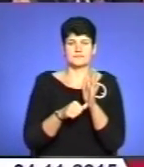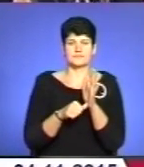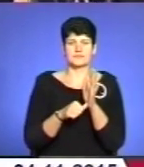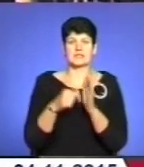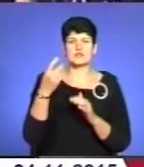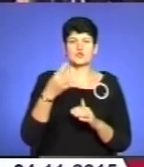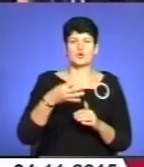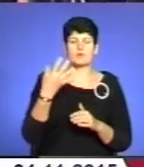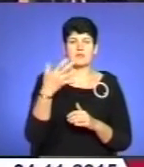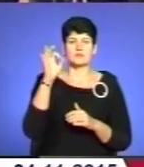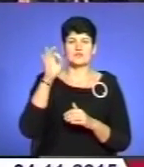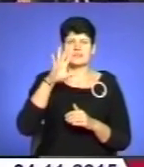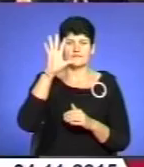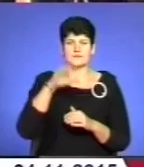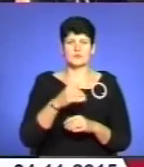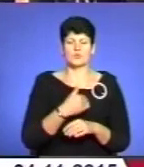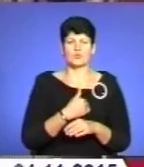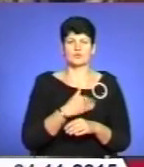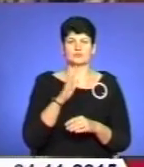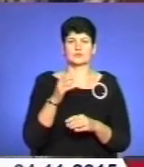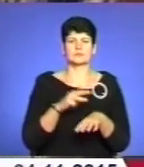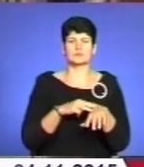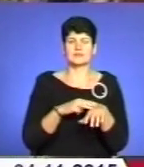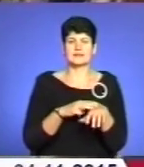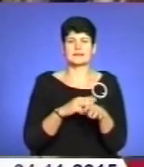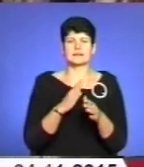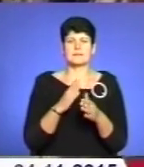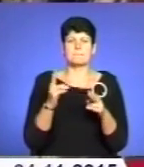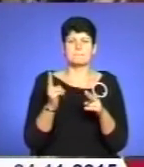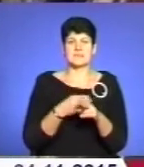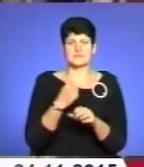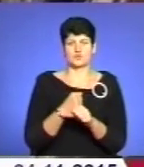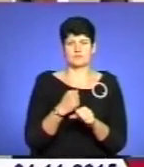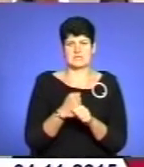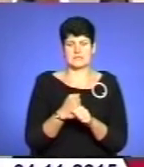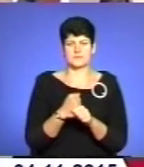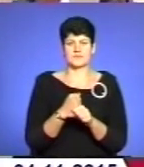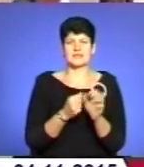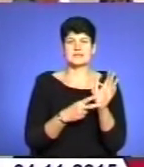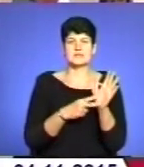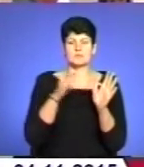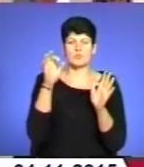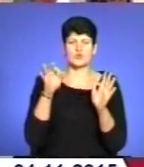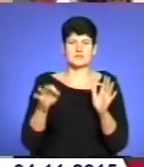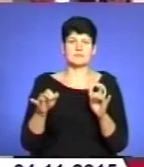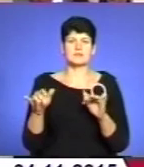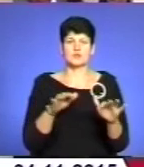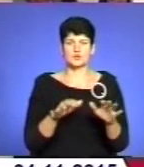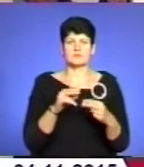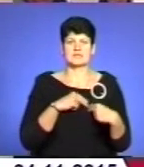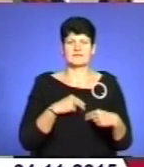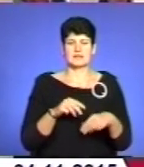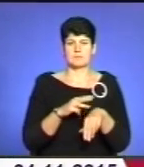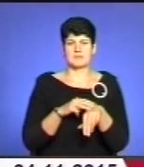% з усіх охочих стати поліцейськими на сьогодні безробітні. Понад 7% – діючі співробітники